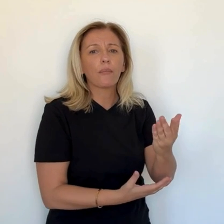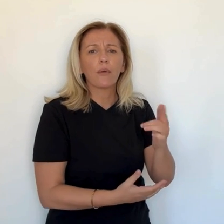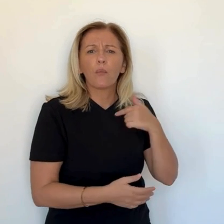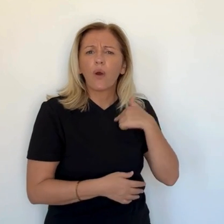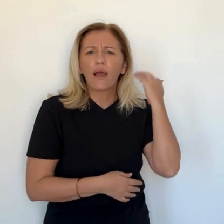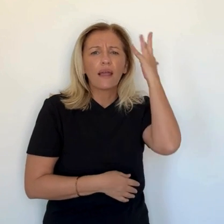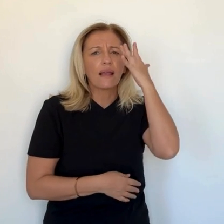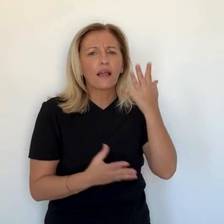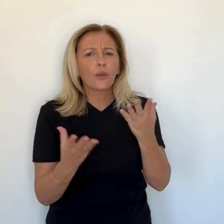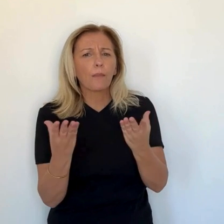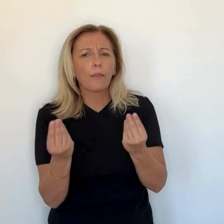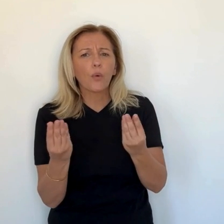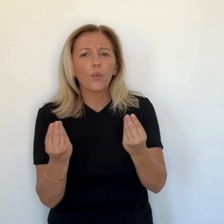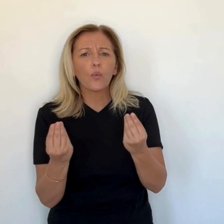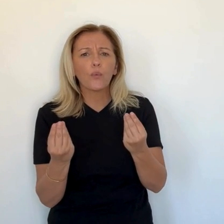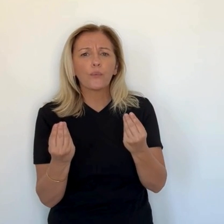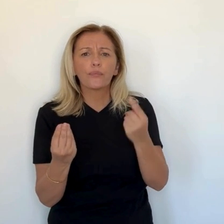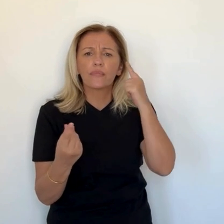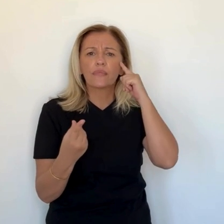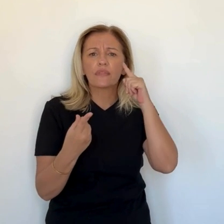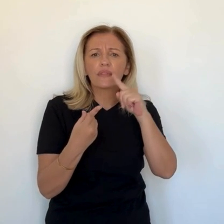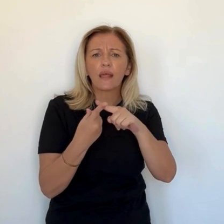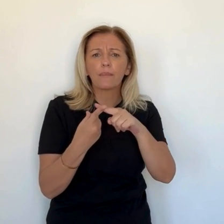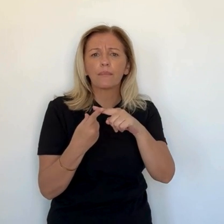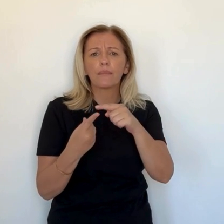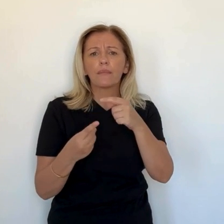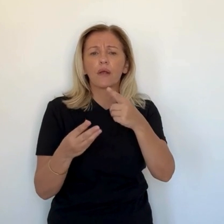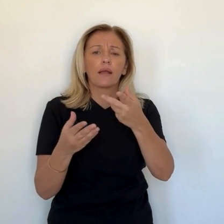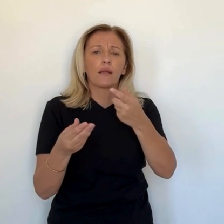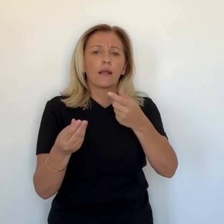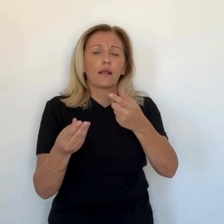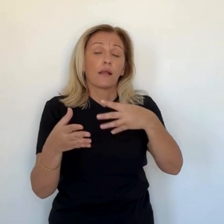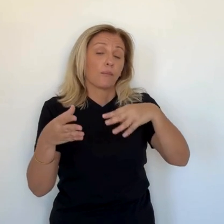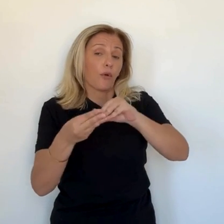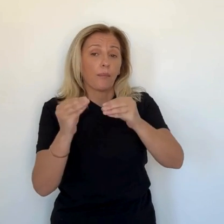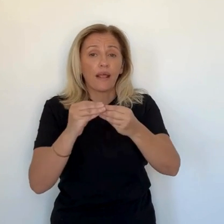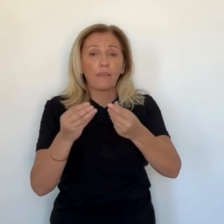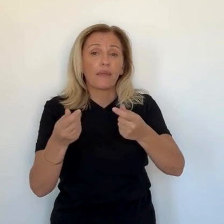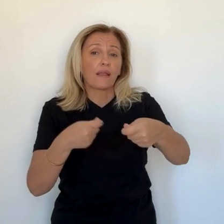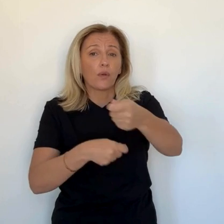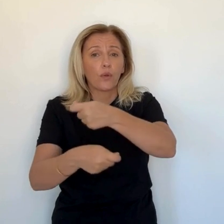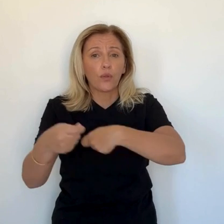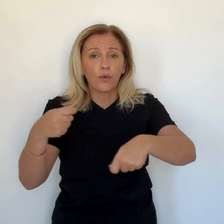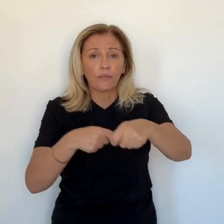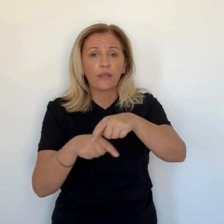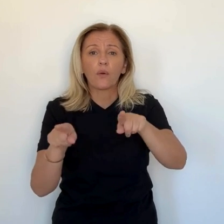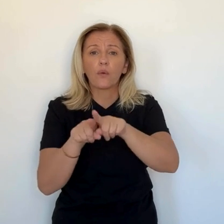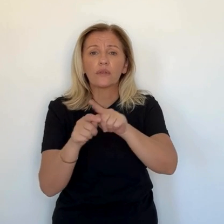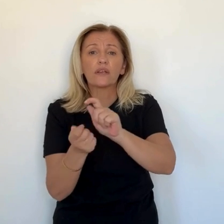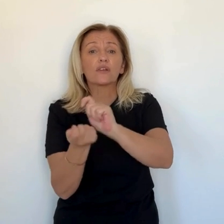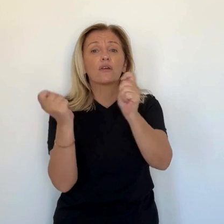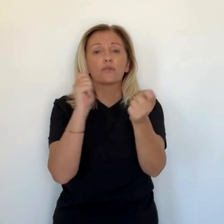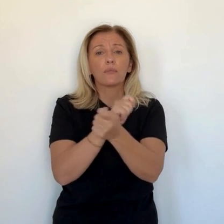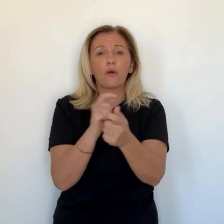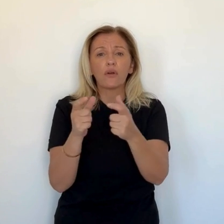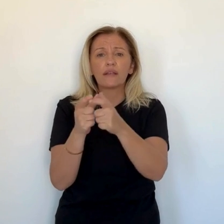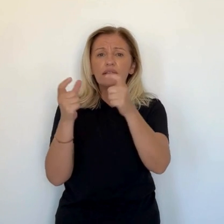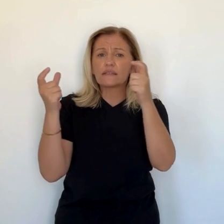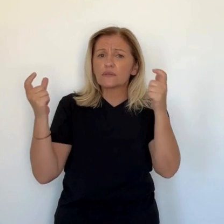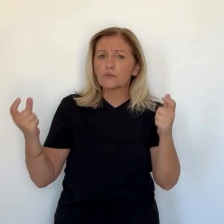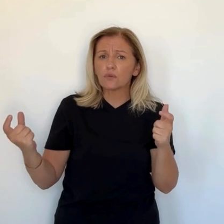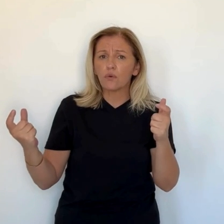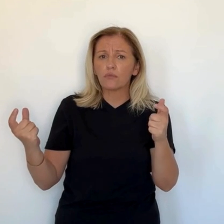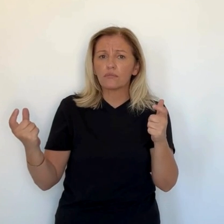Premier ministre que je donnerais particulièrement soucieux des sujets qui ont un trait à la Corse. Qu s'agisse des